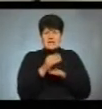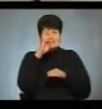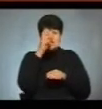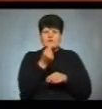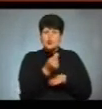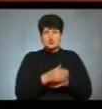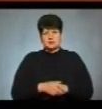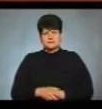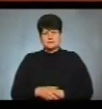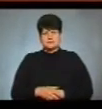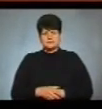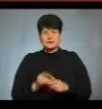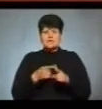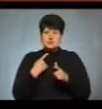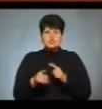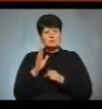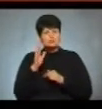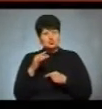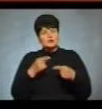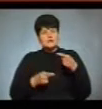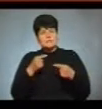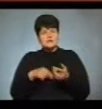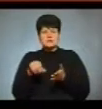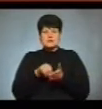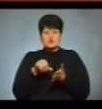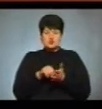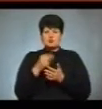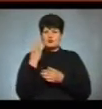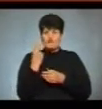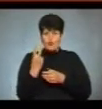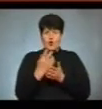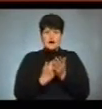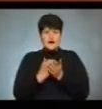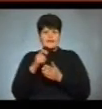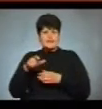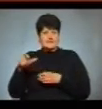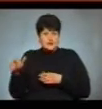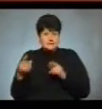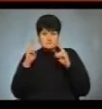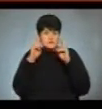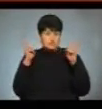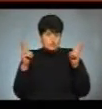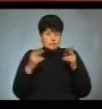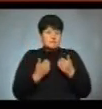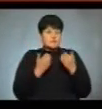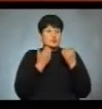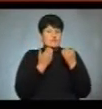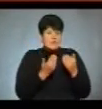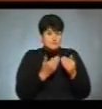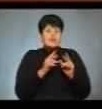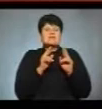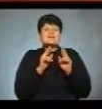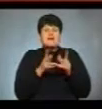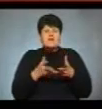Отож, чи відбудуться дебати за участю двох кандидатів, наразі невідомо. Пане Андрій, наразі хочу звернутися до вас. Як